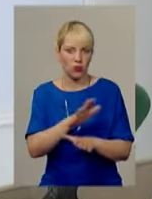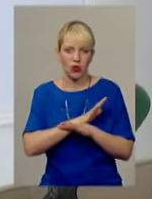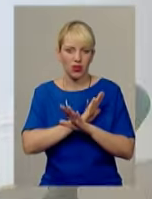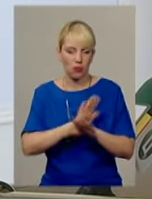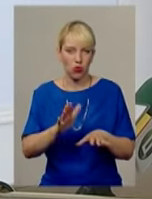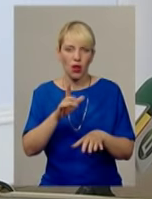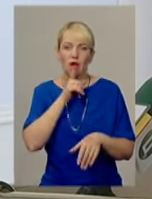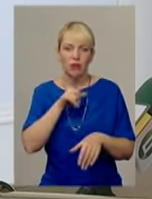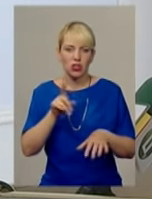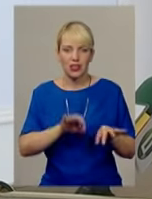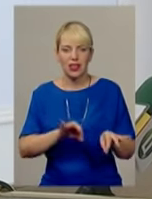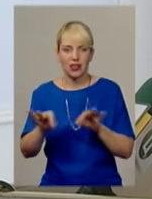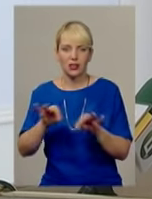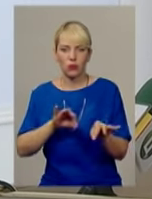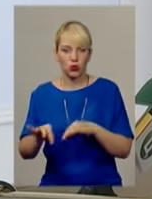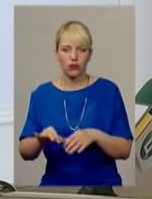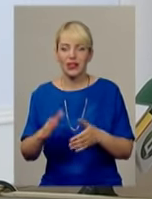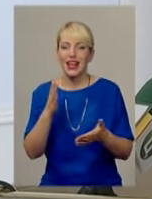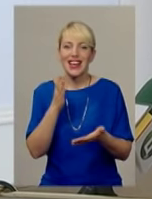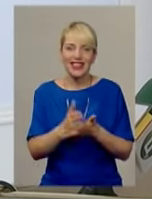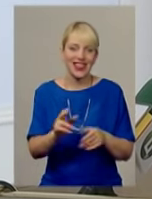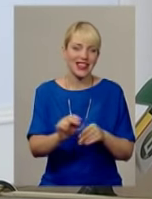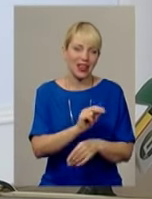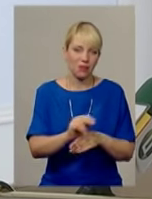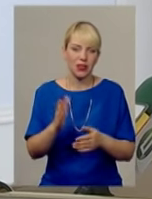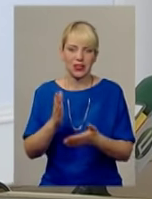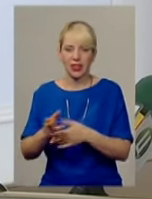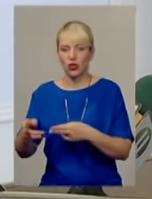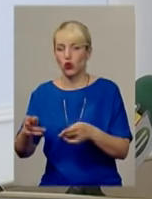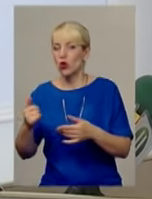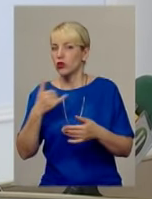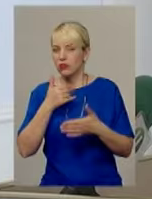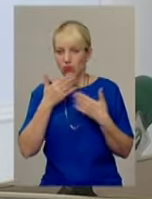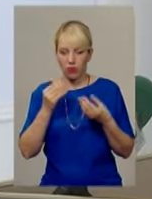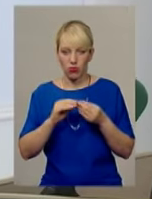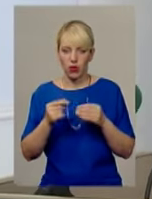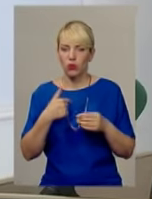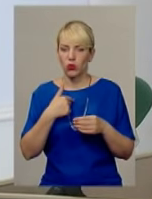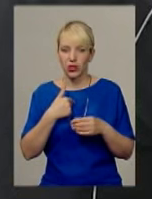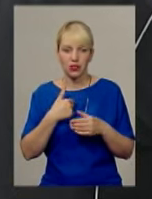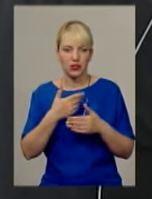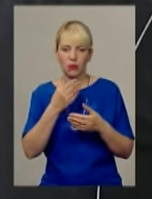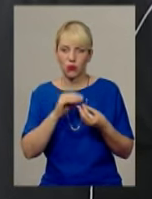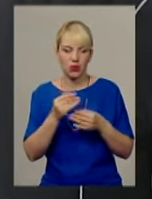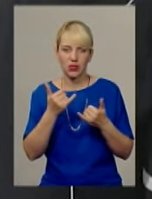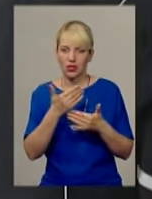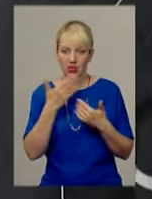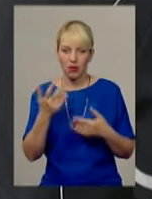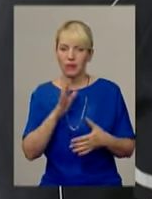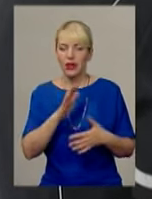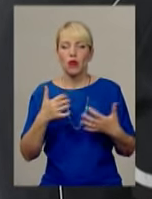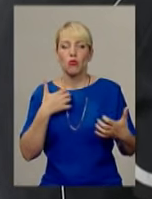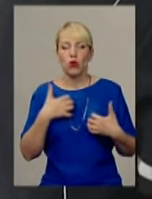обласної лікарні. Є терапія, є хірургія, нема проблем. Зараз, я вважаю, у нас оптимальна структура, проблем нема. Не поспішає